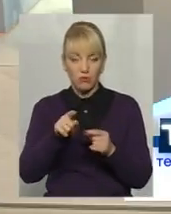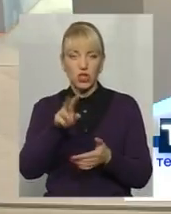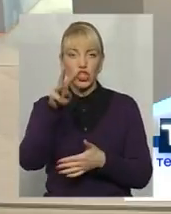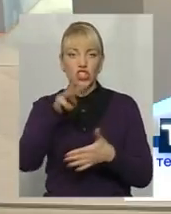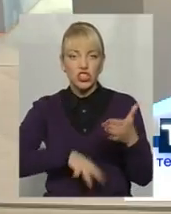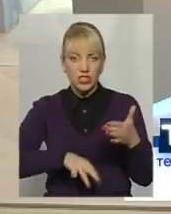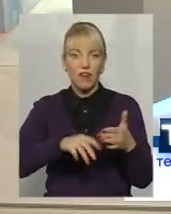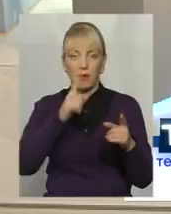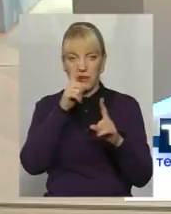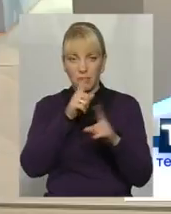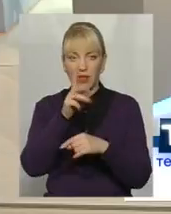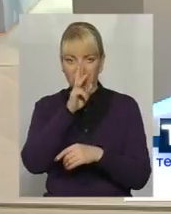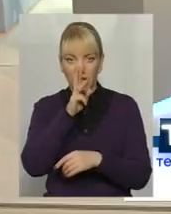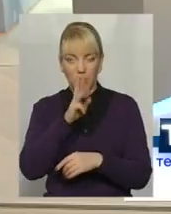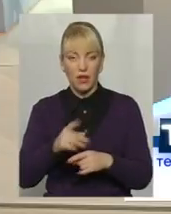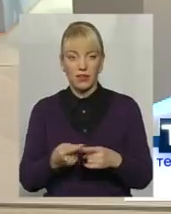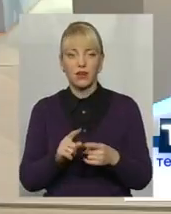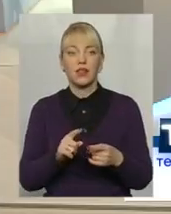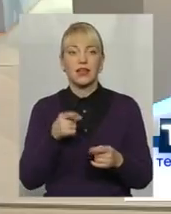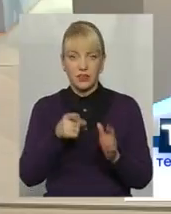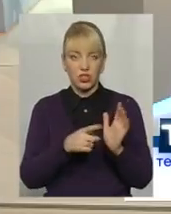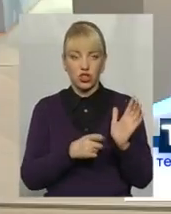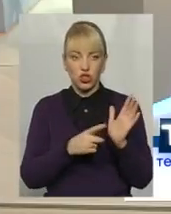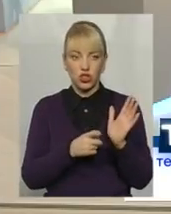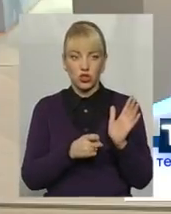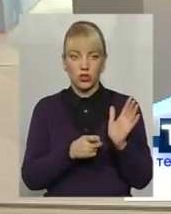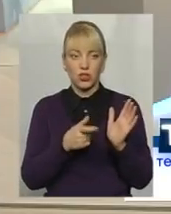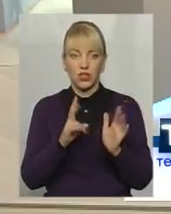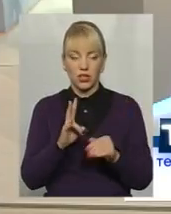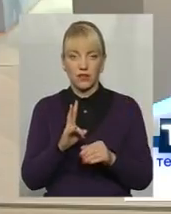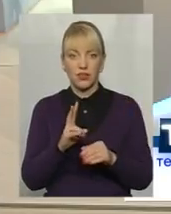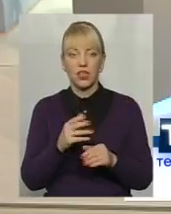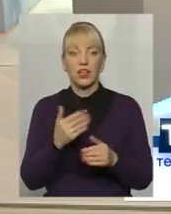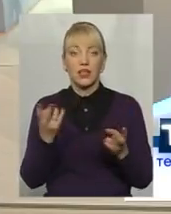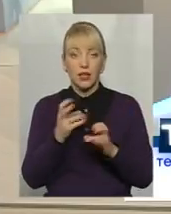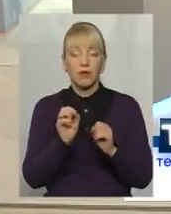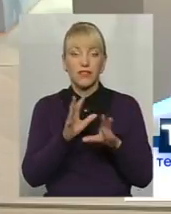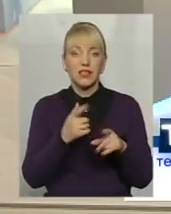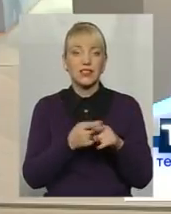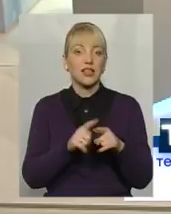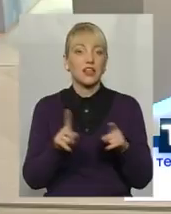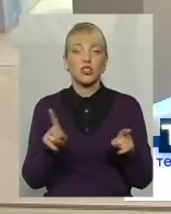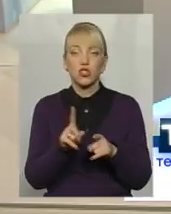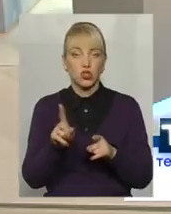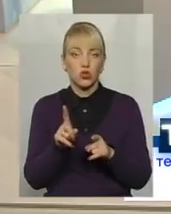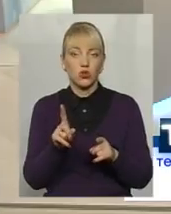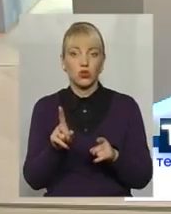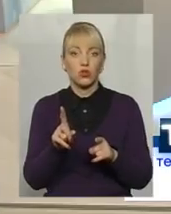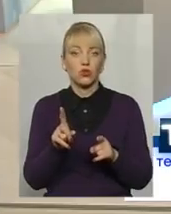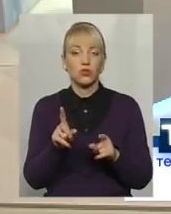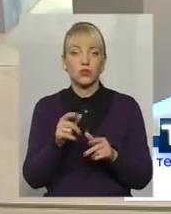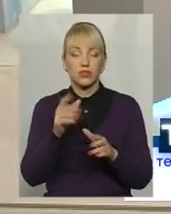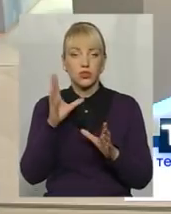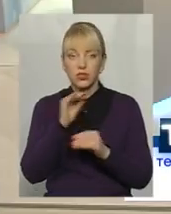з фінансового санкцію. Так. І виходить тих самих... 1600 гривень. 1600 гривень віддати за те, що неповдомлено. Ми розуміємо, що підприємець